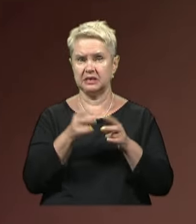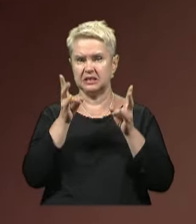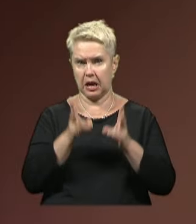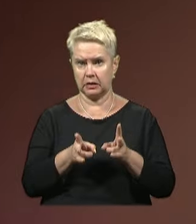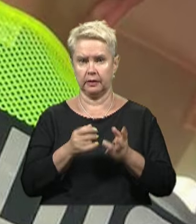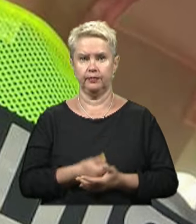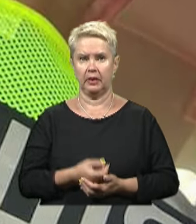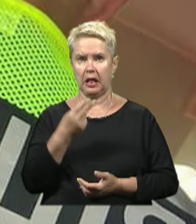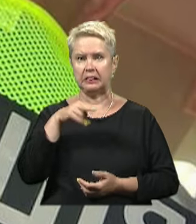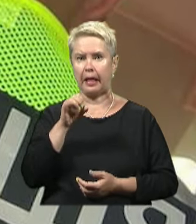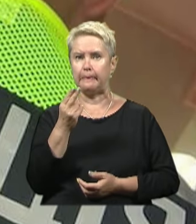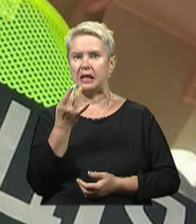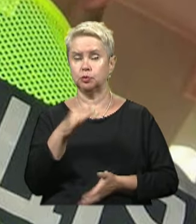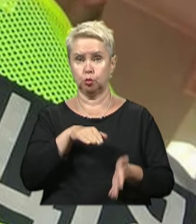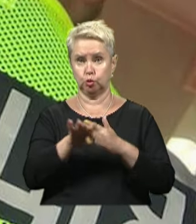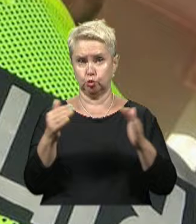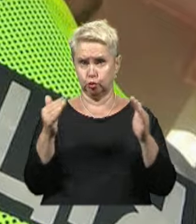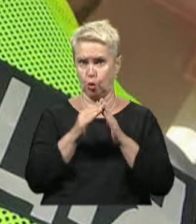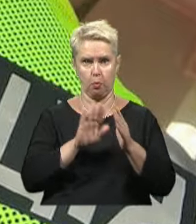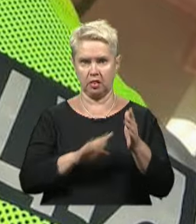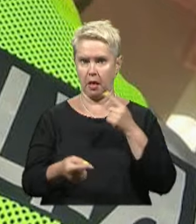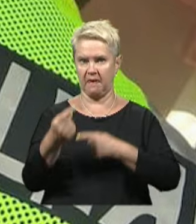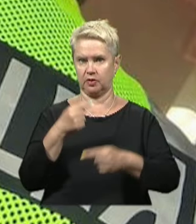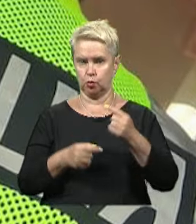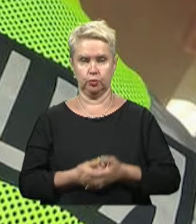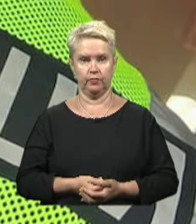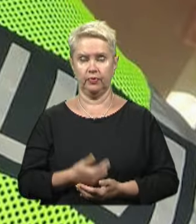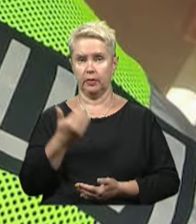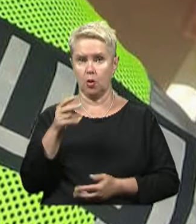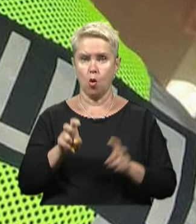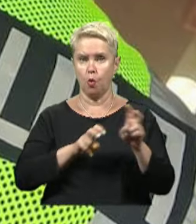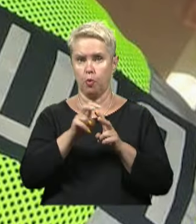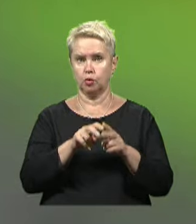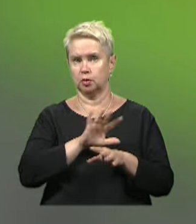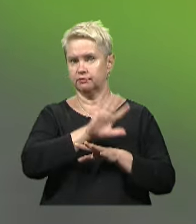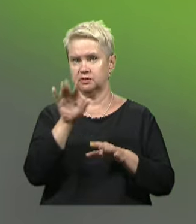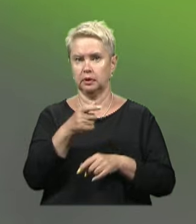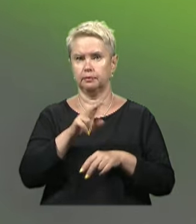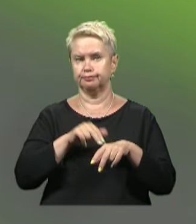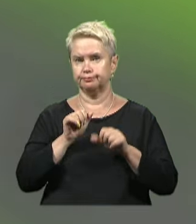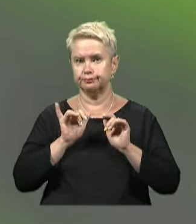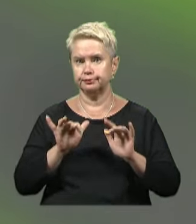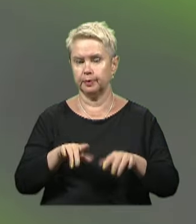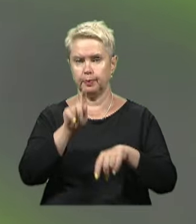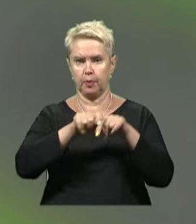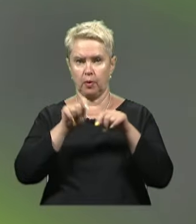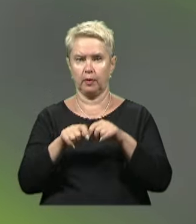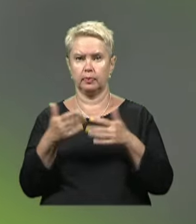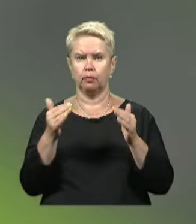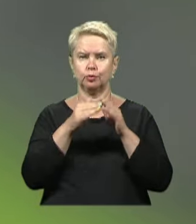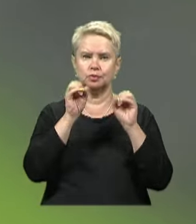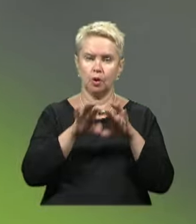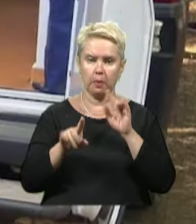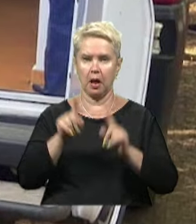страждає на деменцію, пішов з дому та не повернувся. На його пошуки кинули всі наряди, поліція перевіряла покинуті